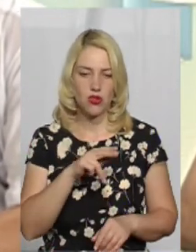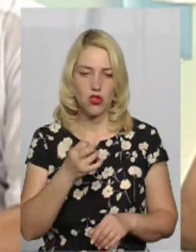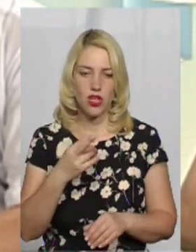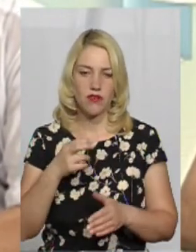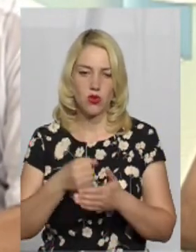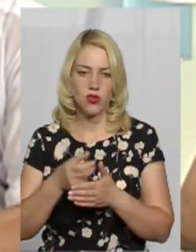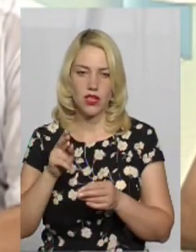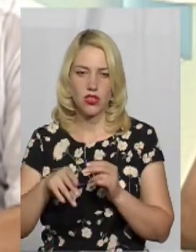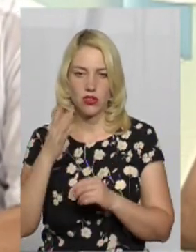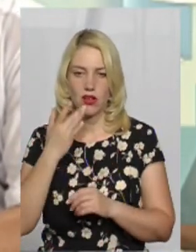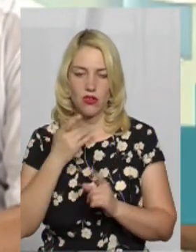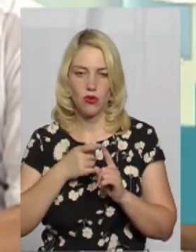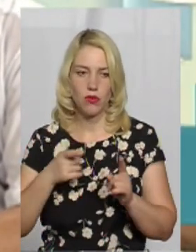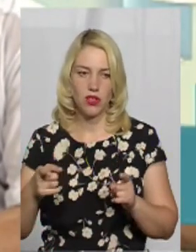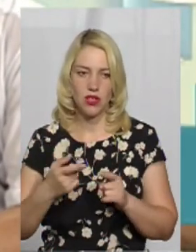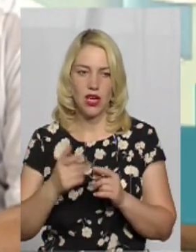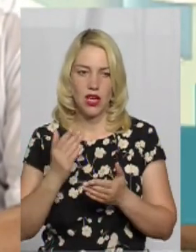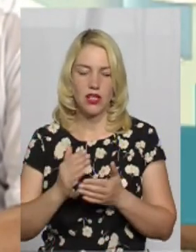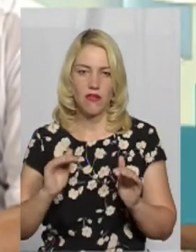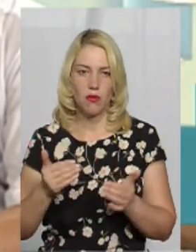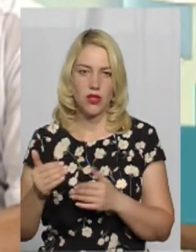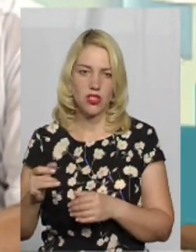закінчення літнього періоду вводяться обмеження в Русі.